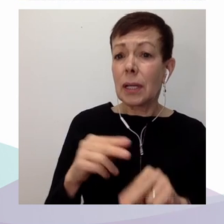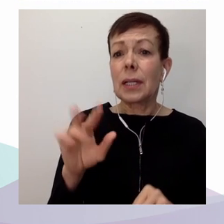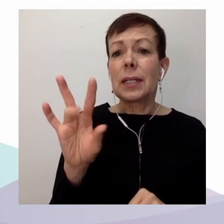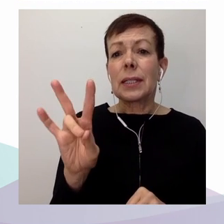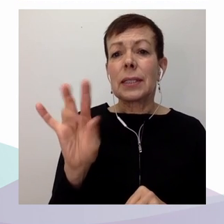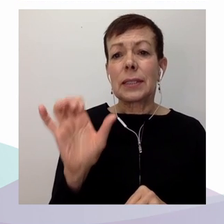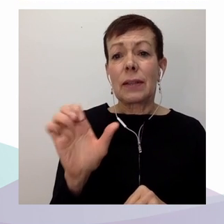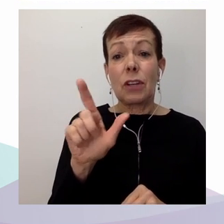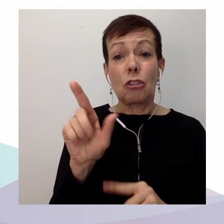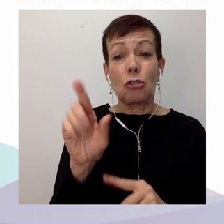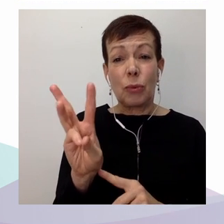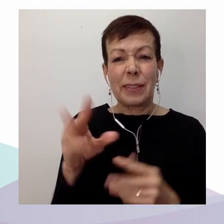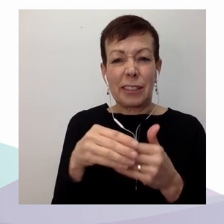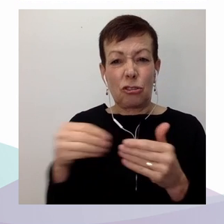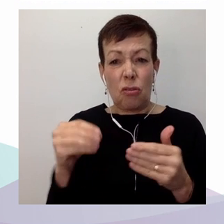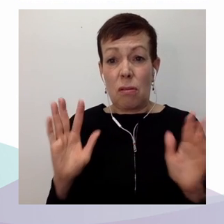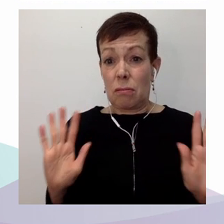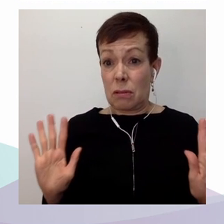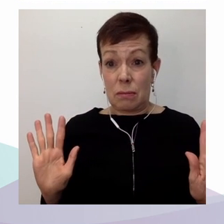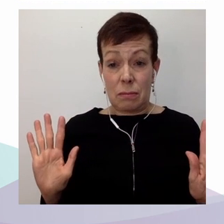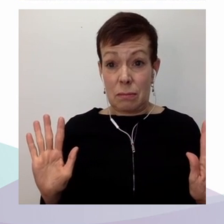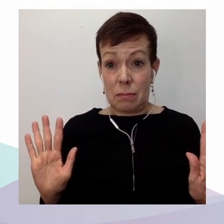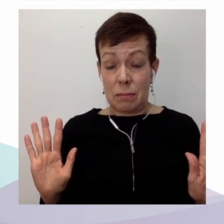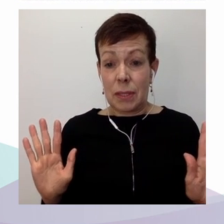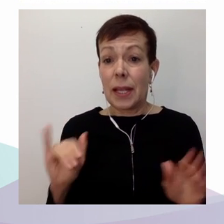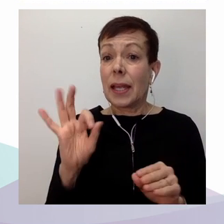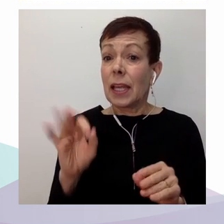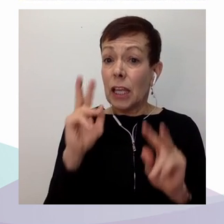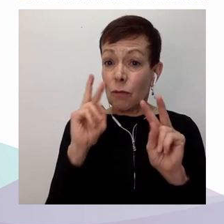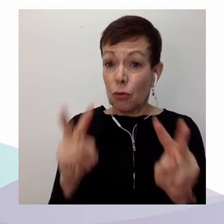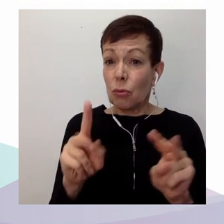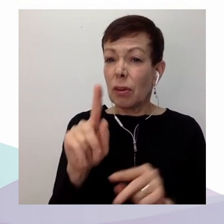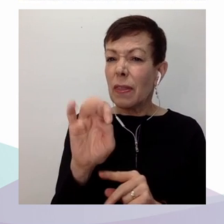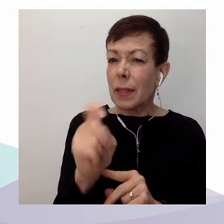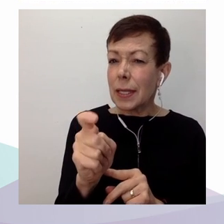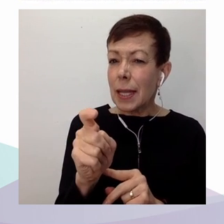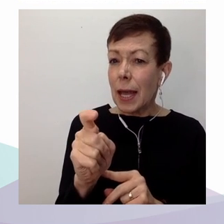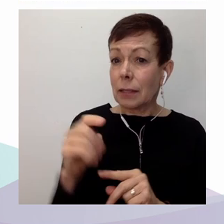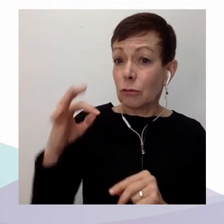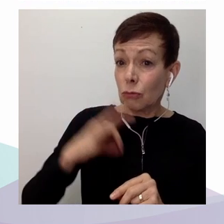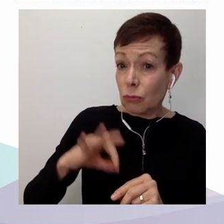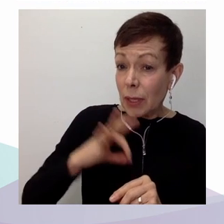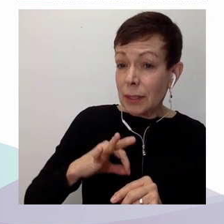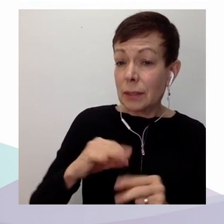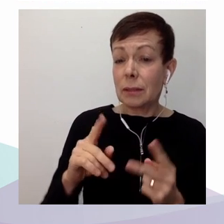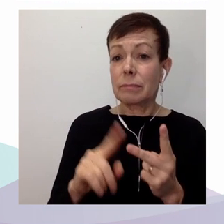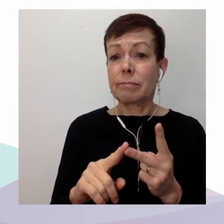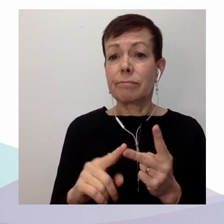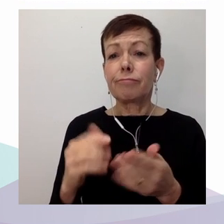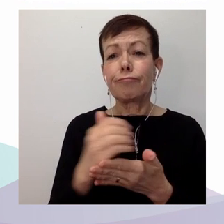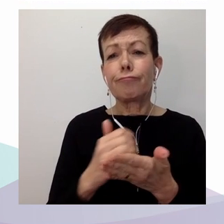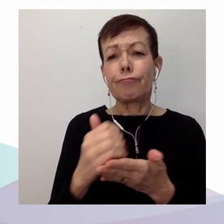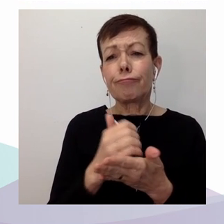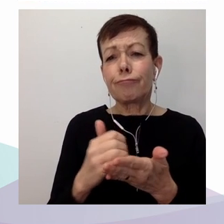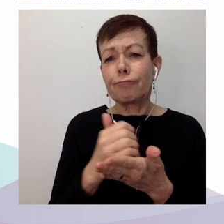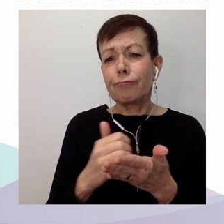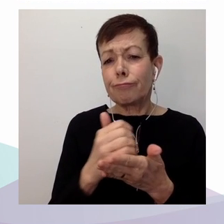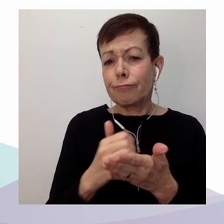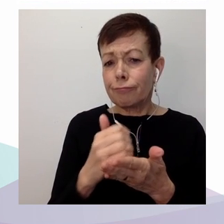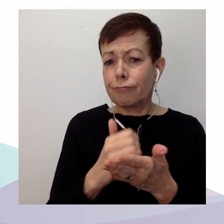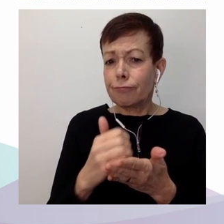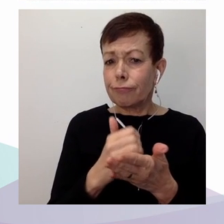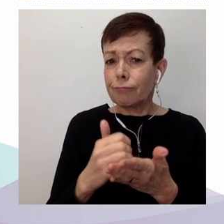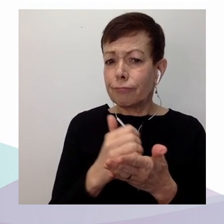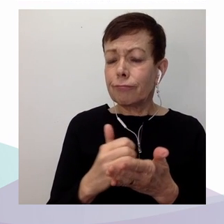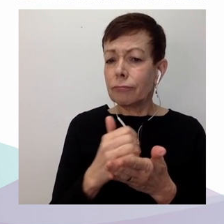'impôt, le revenu disponible correspond à environ 50 % de la mesure du panier de consommation, c